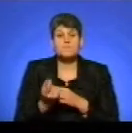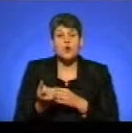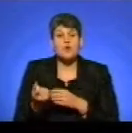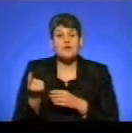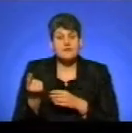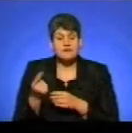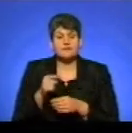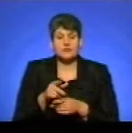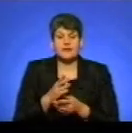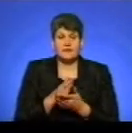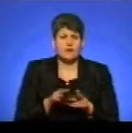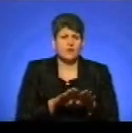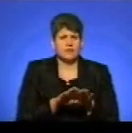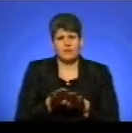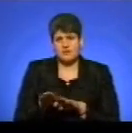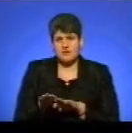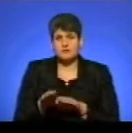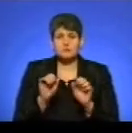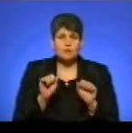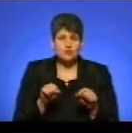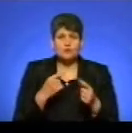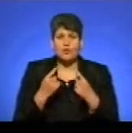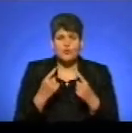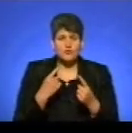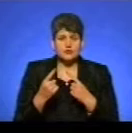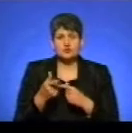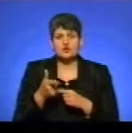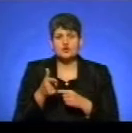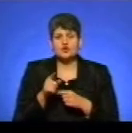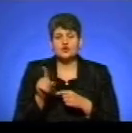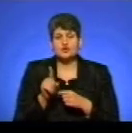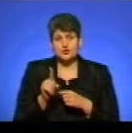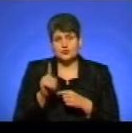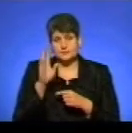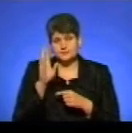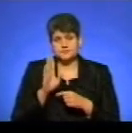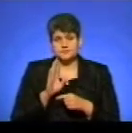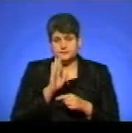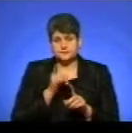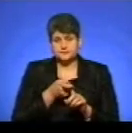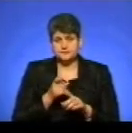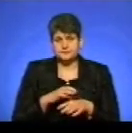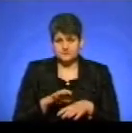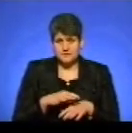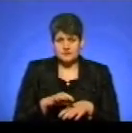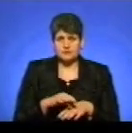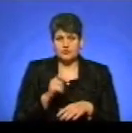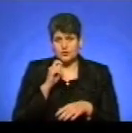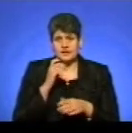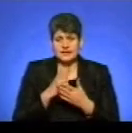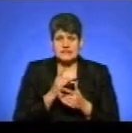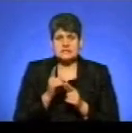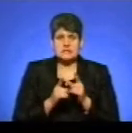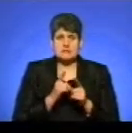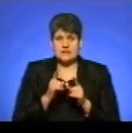одинаковими. Ми просто можемо говорити, що гендерне обумовлене насильство в Україні, все-таки, зараз є зміна в